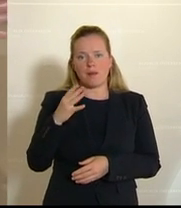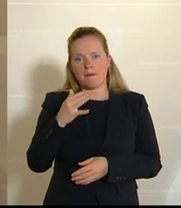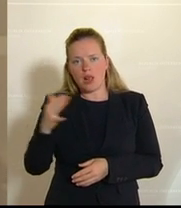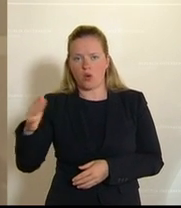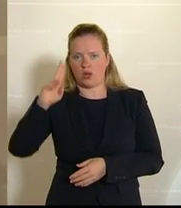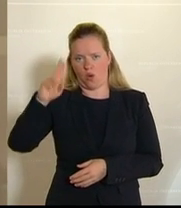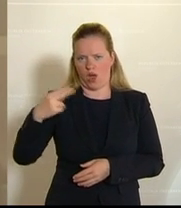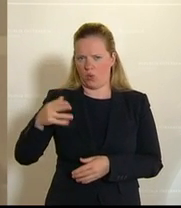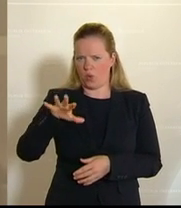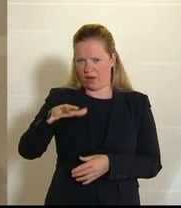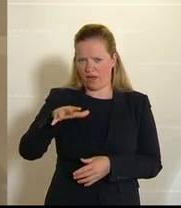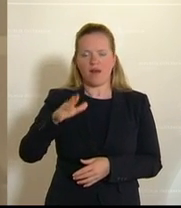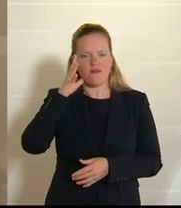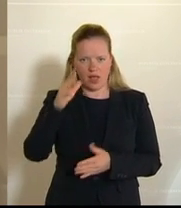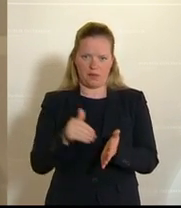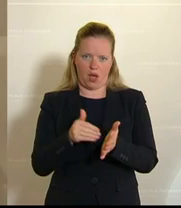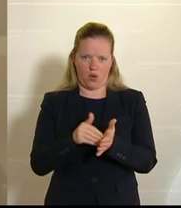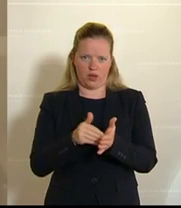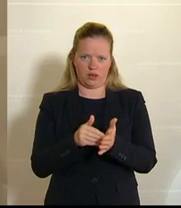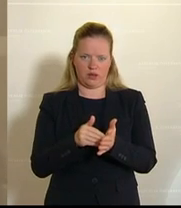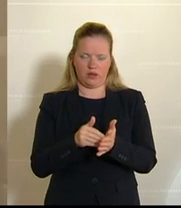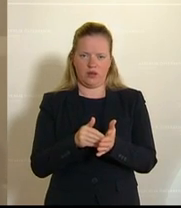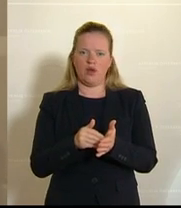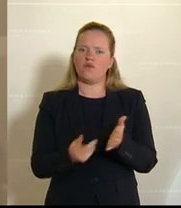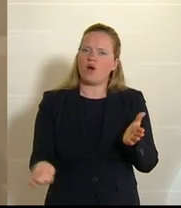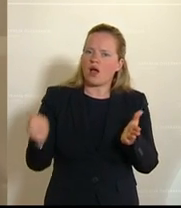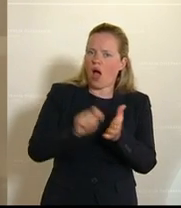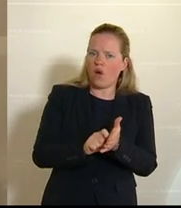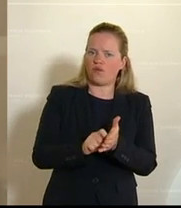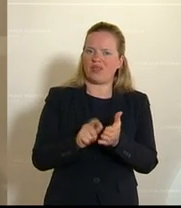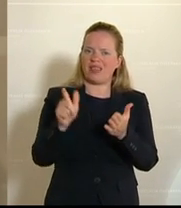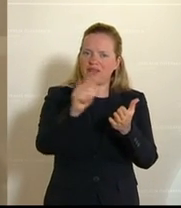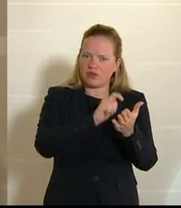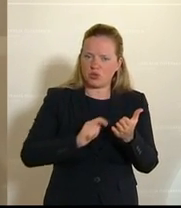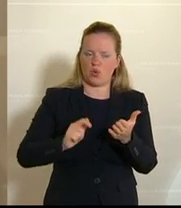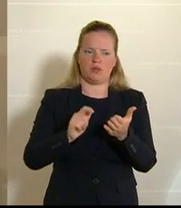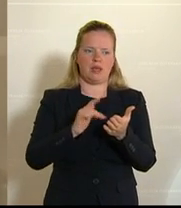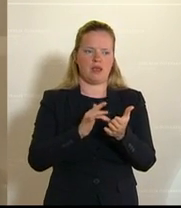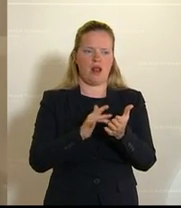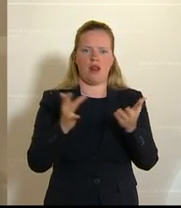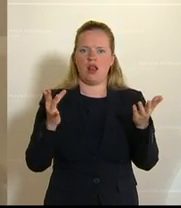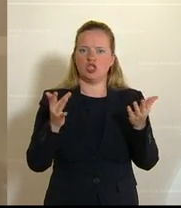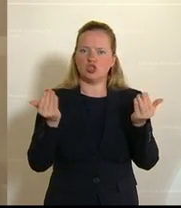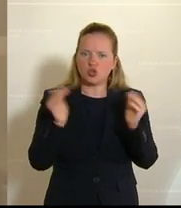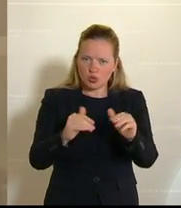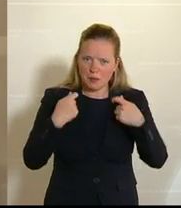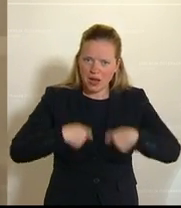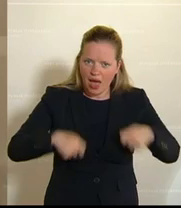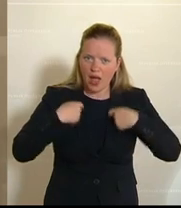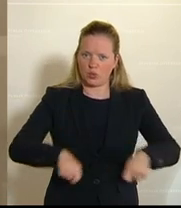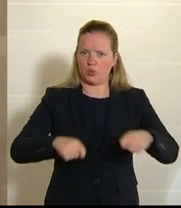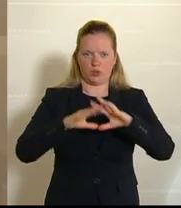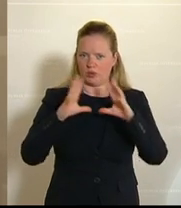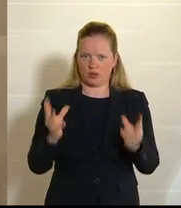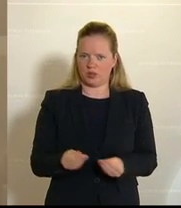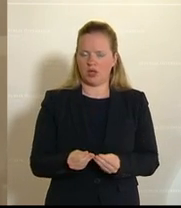in etwa, die wir brauchen werden für die Anschaffung von Desinfektionsmitteln, von eben den ganzen Schutzbekleidungen etc. Es ist